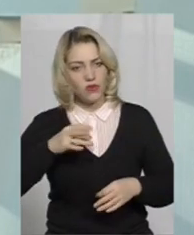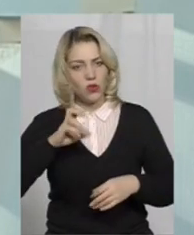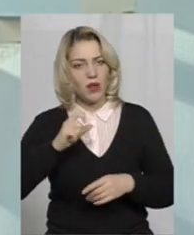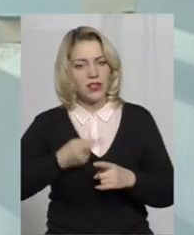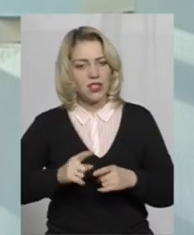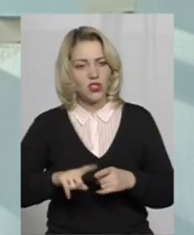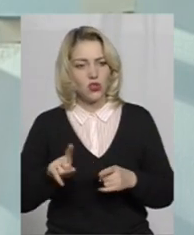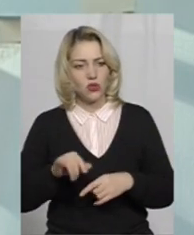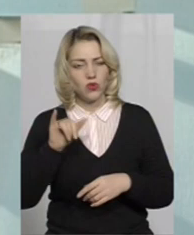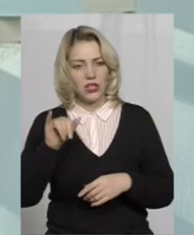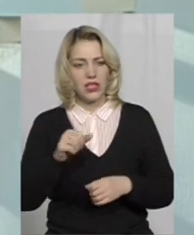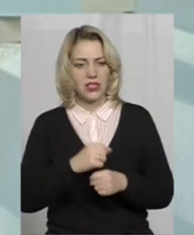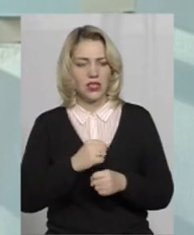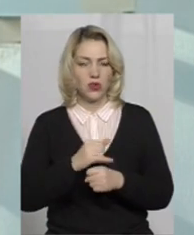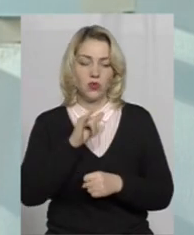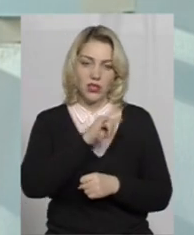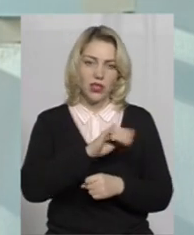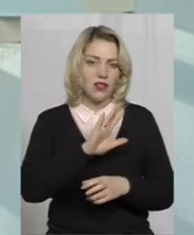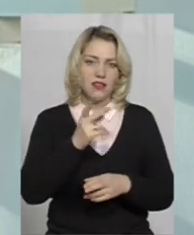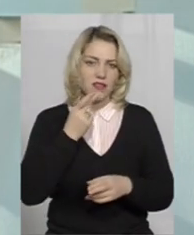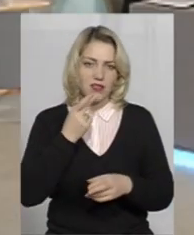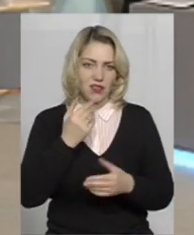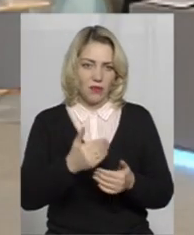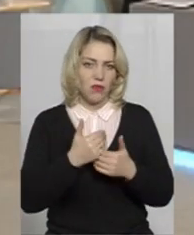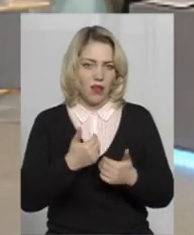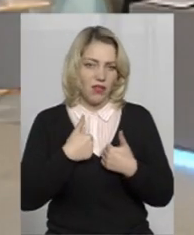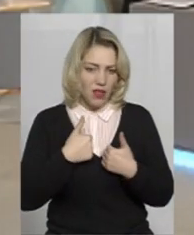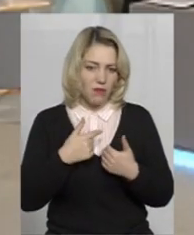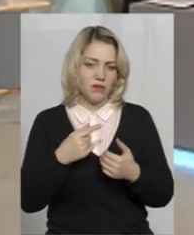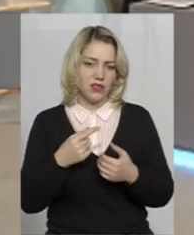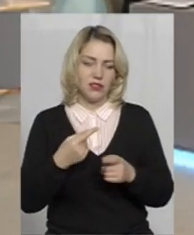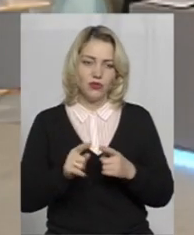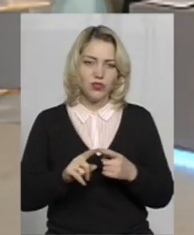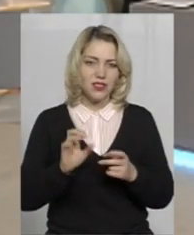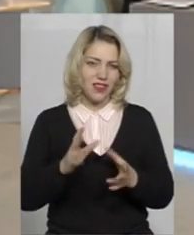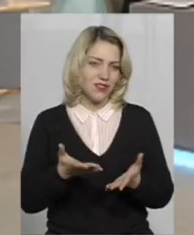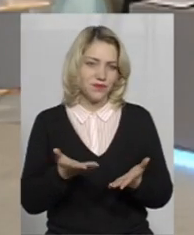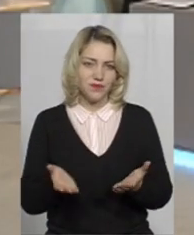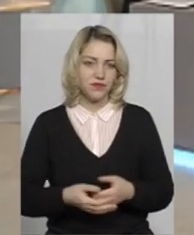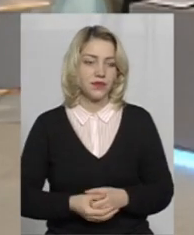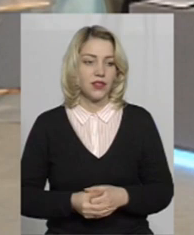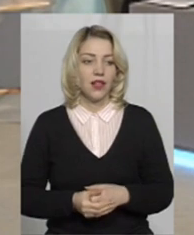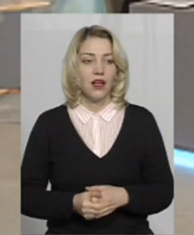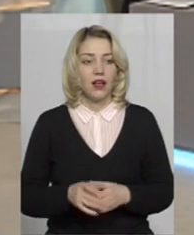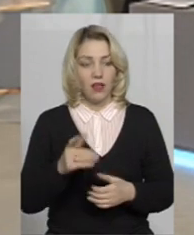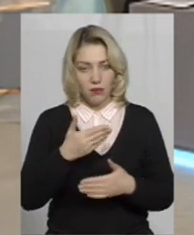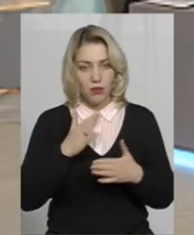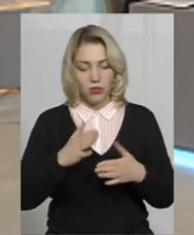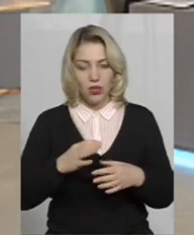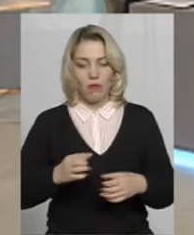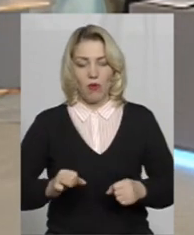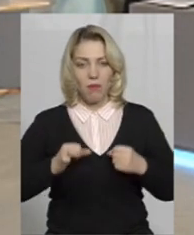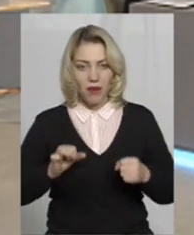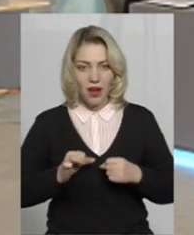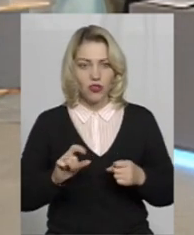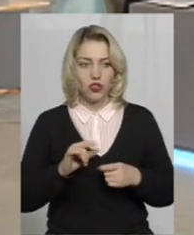але те, що діє у них, не завжди діє у нас, і навпаки. Тому все це дуже-дуже-дуже суб'єктивно. Так, ми будемо прагнути до того,